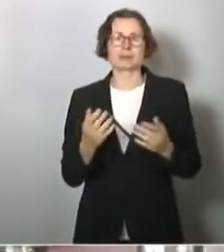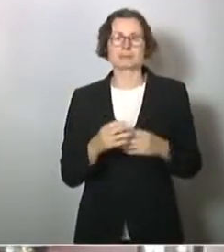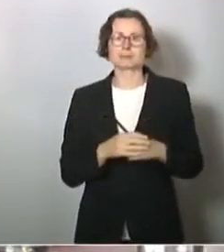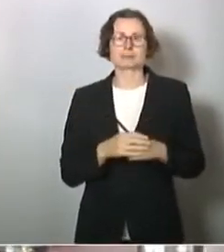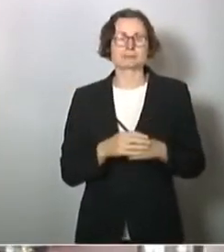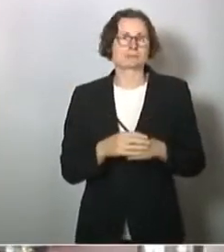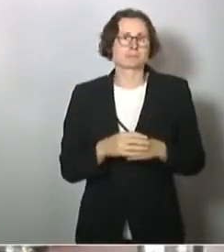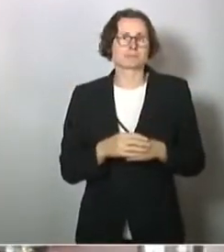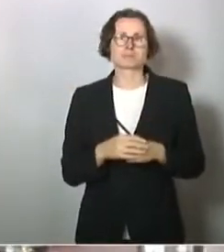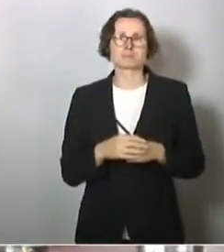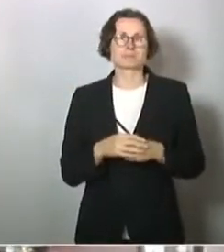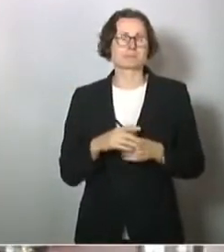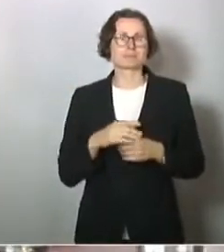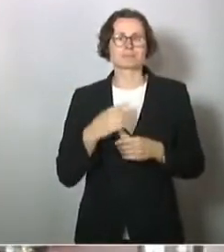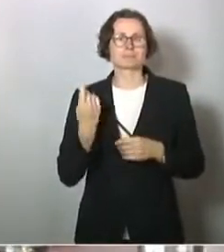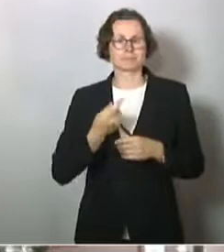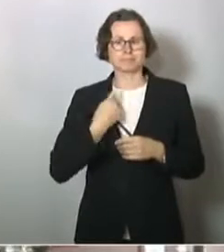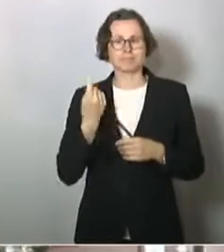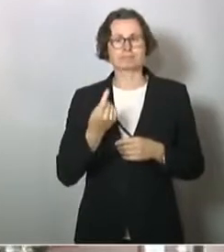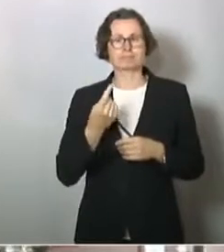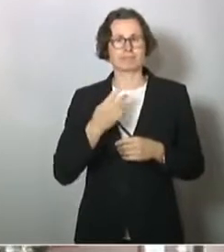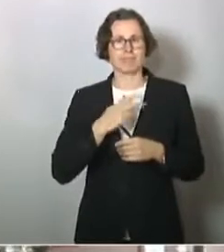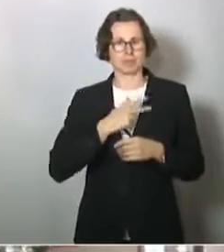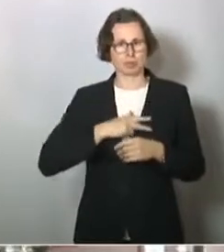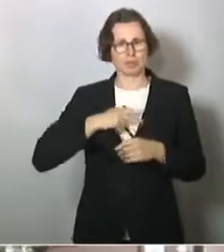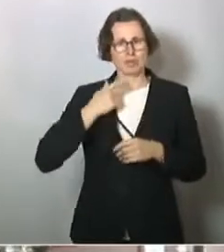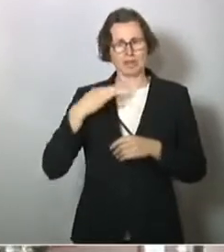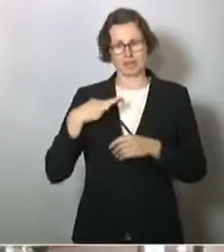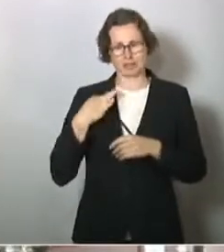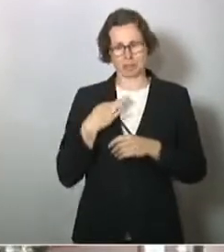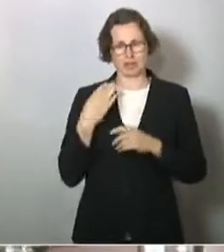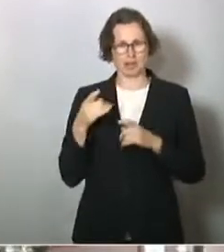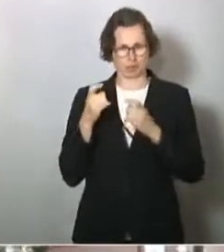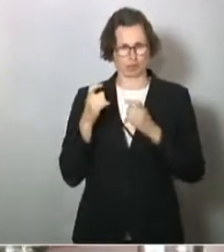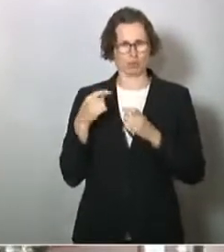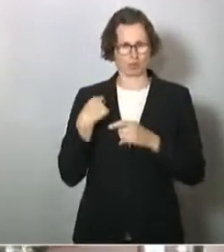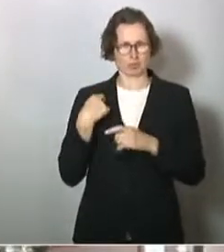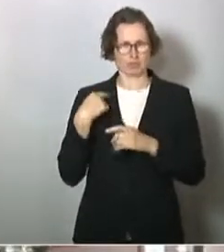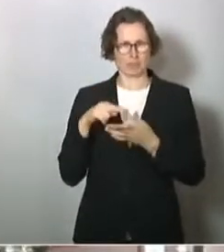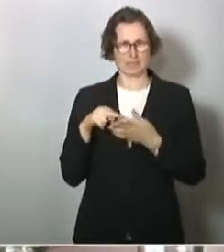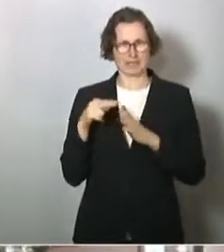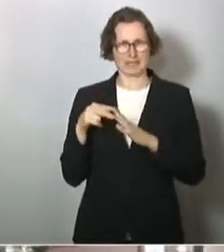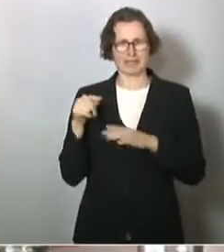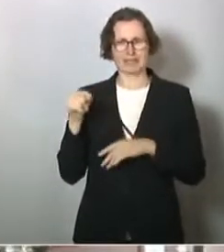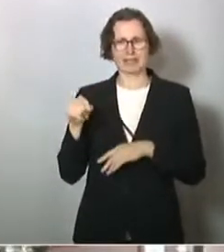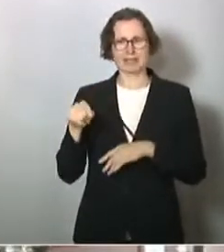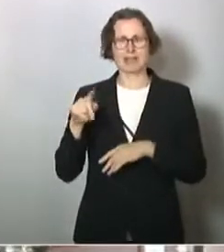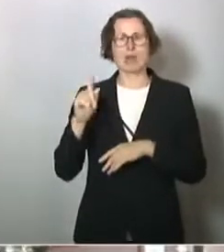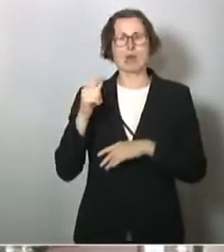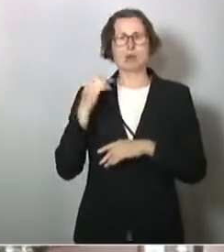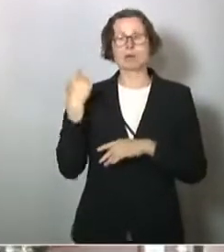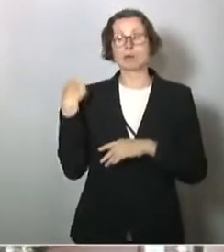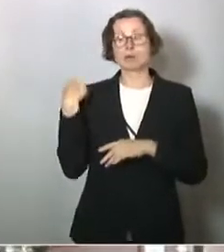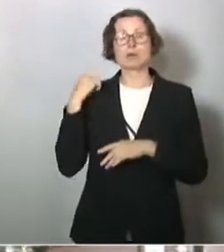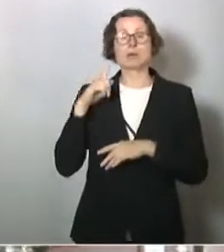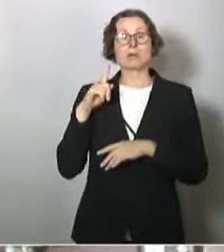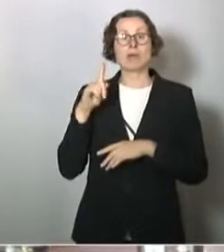wir in diesem Sozial- und Gesundheitsausschuss, in dem ich da drin bin, nach der Ebola